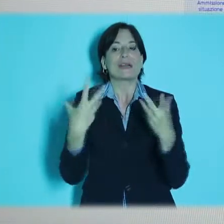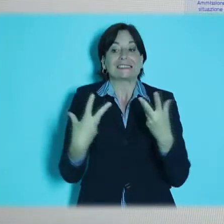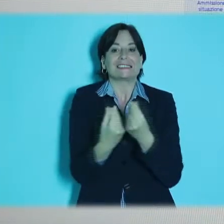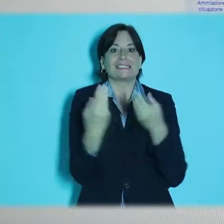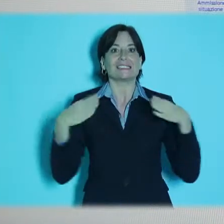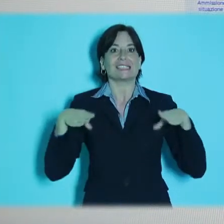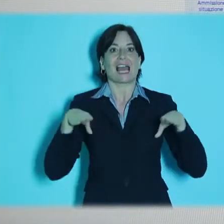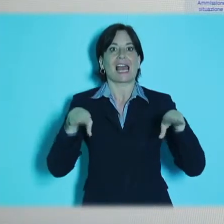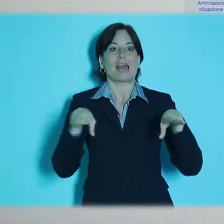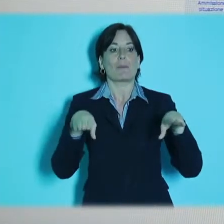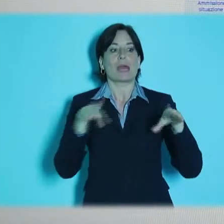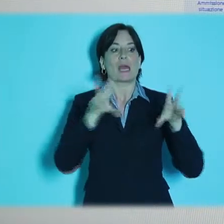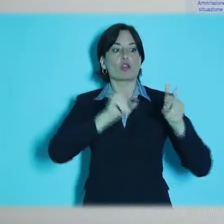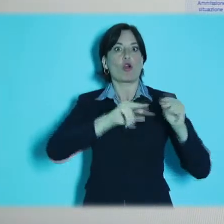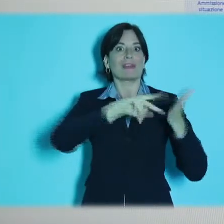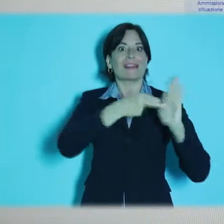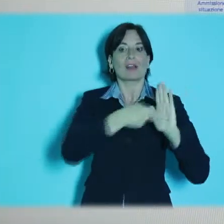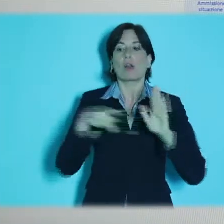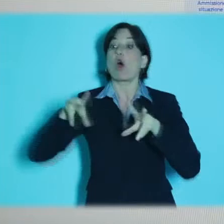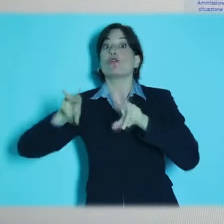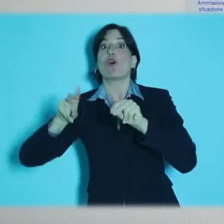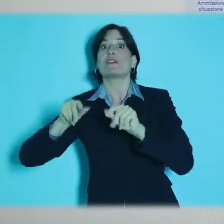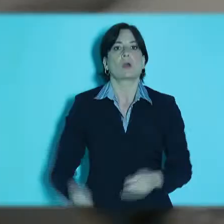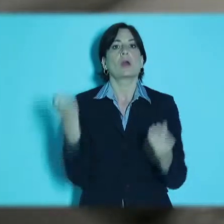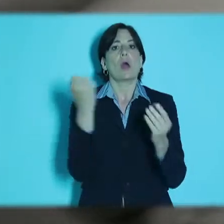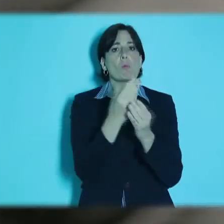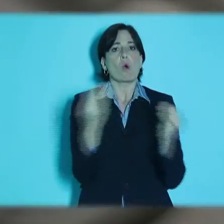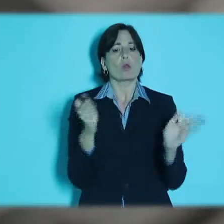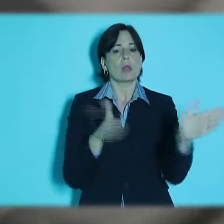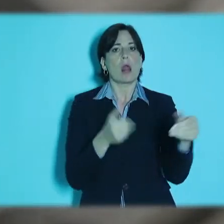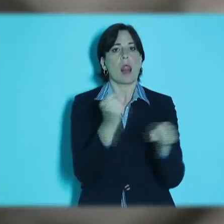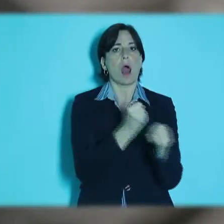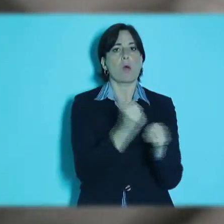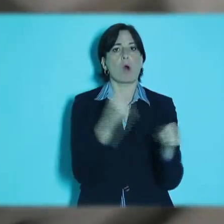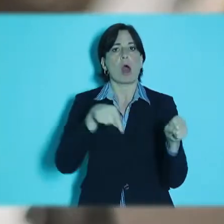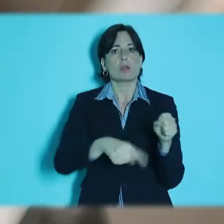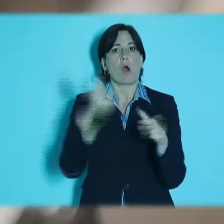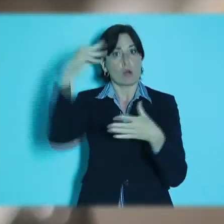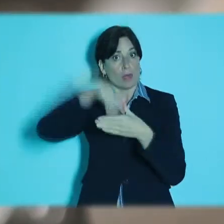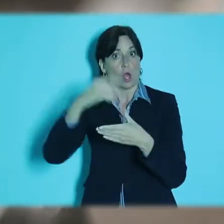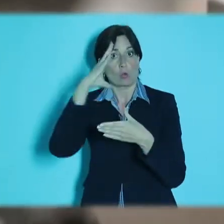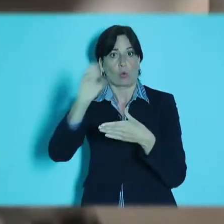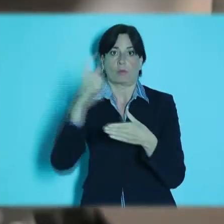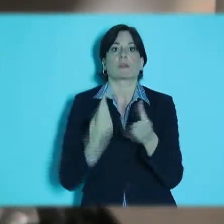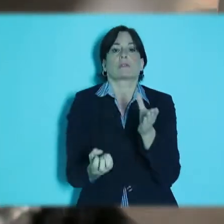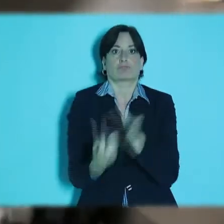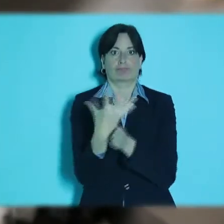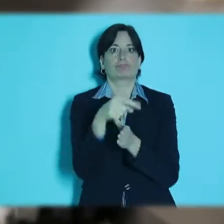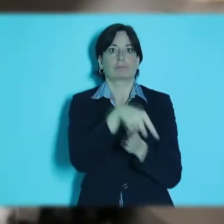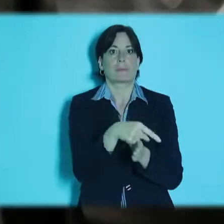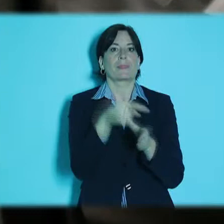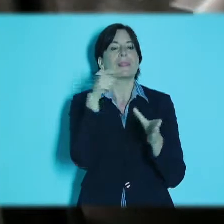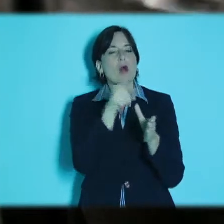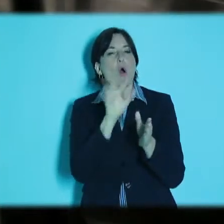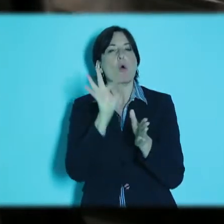camminare in parallelo con l'innovazione della didattica. Un buon numero di laboratori è stato attivato all'interno del nostro